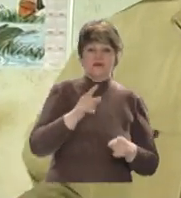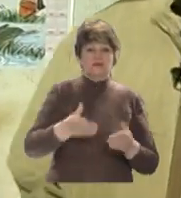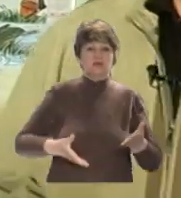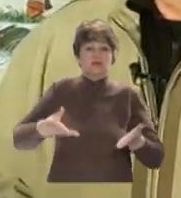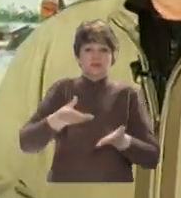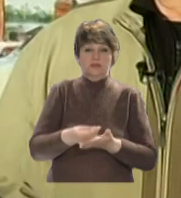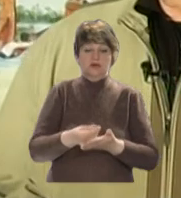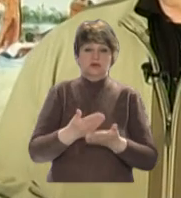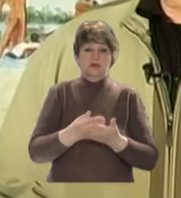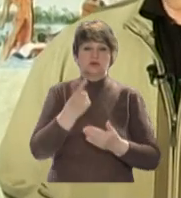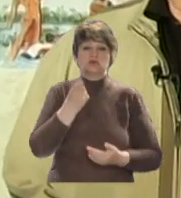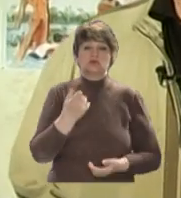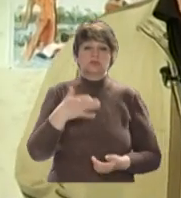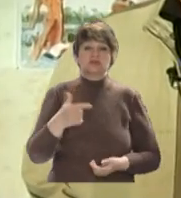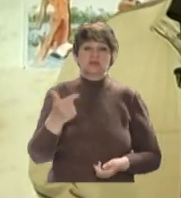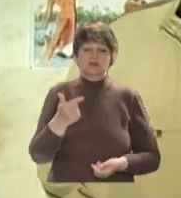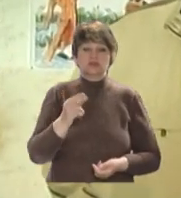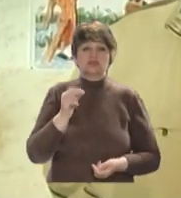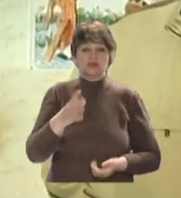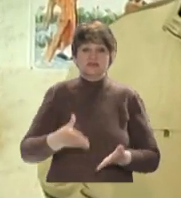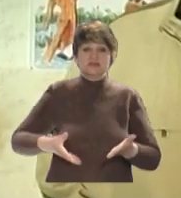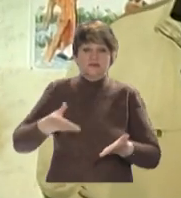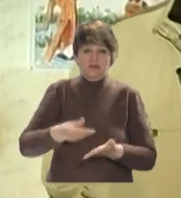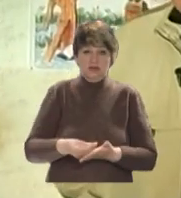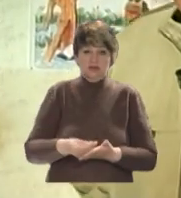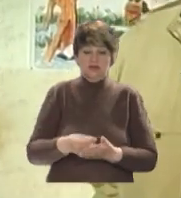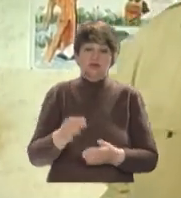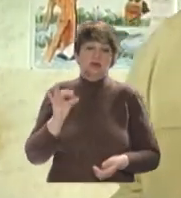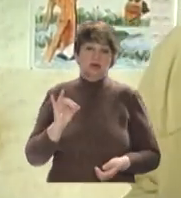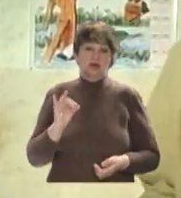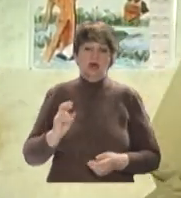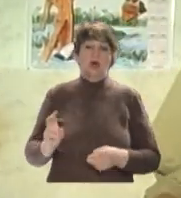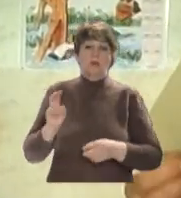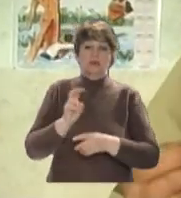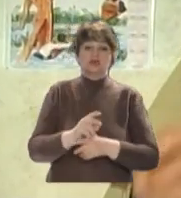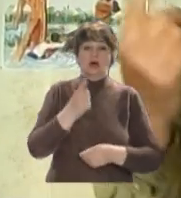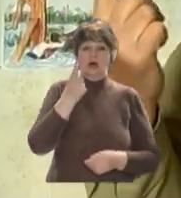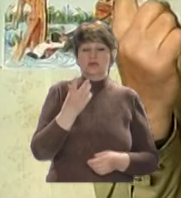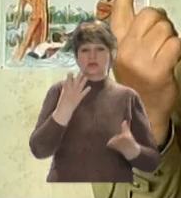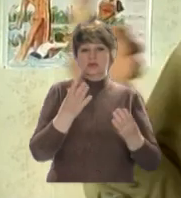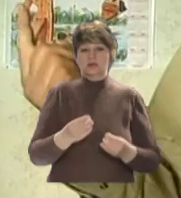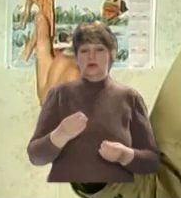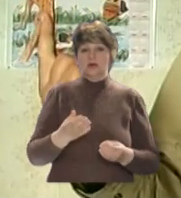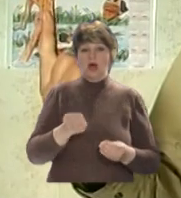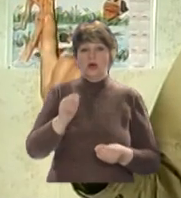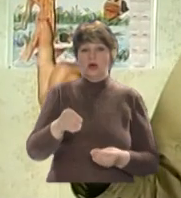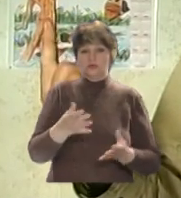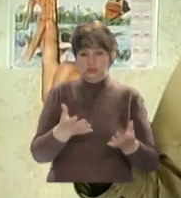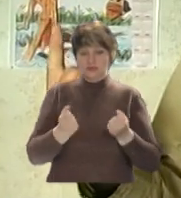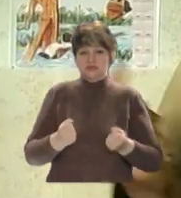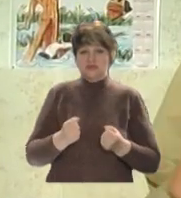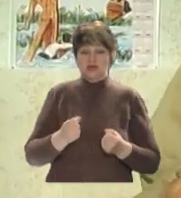Він заплатив всього-навсього 150 гривень в членські внески. І прийшов на один день, взяв на відкриття